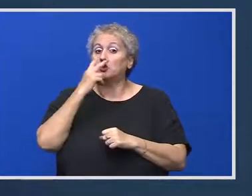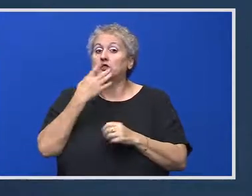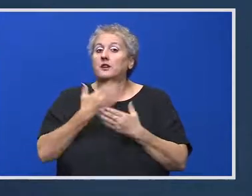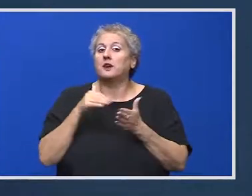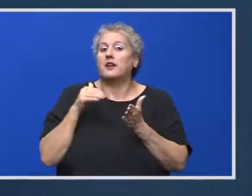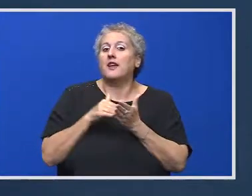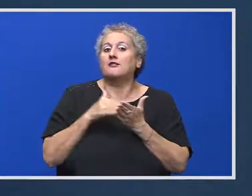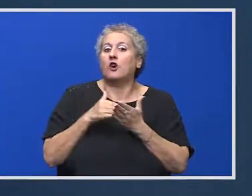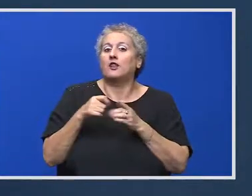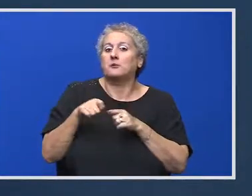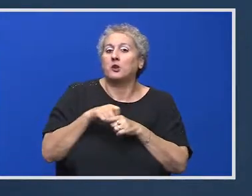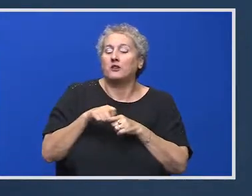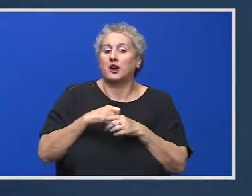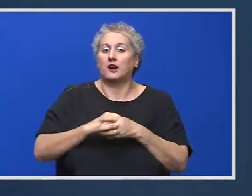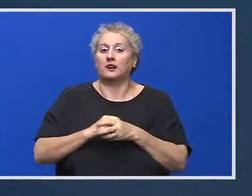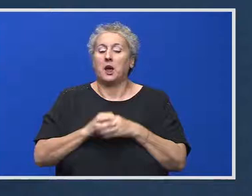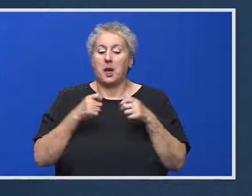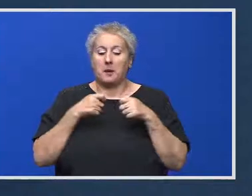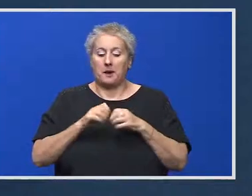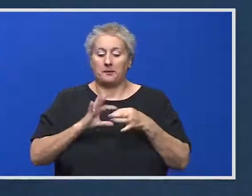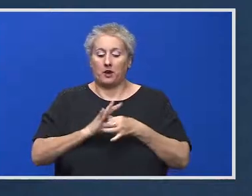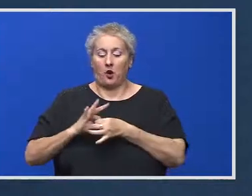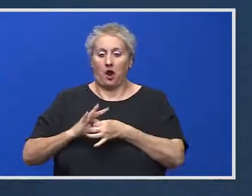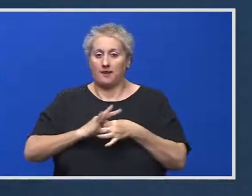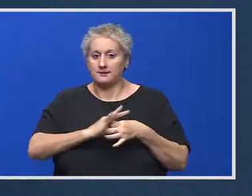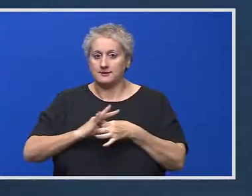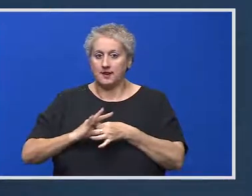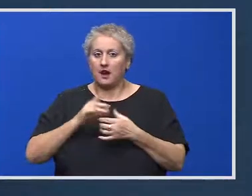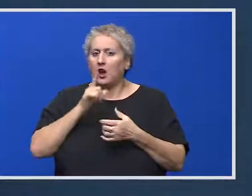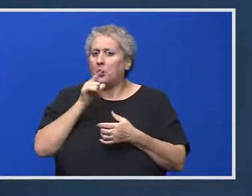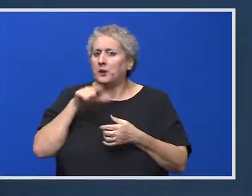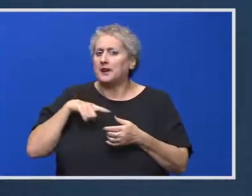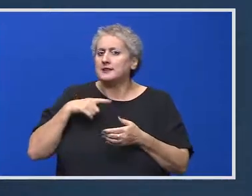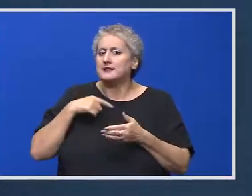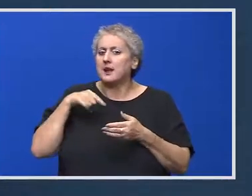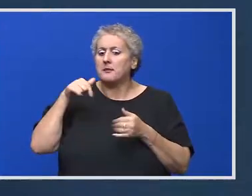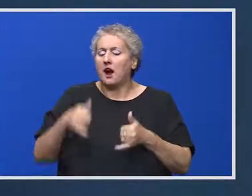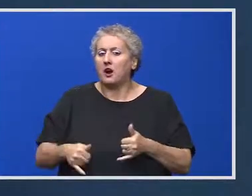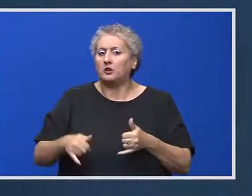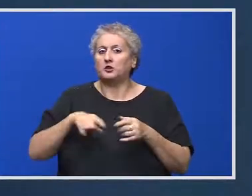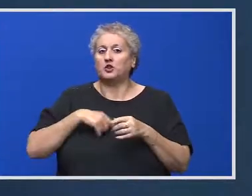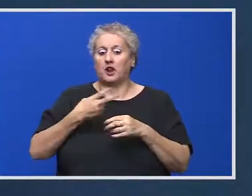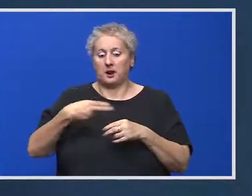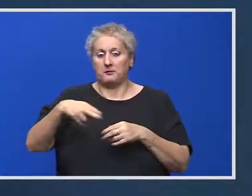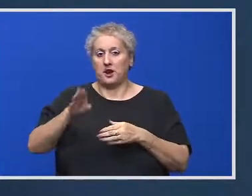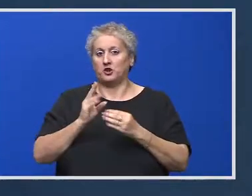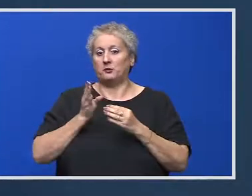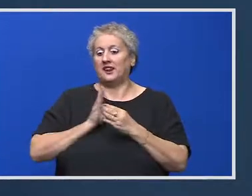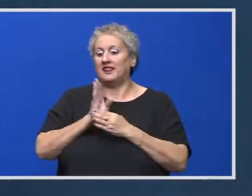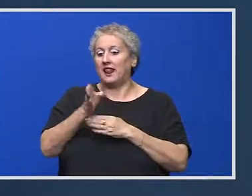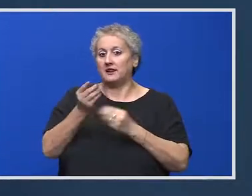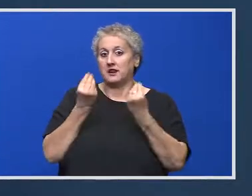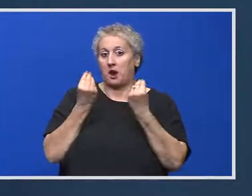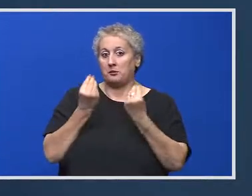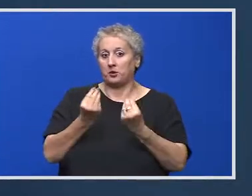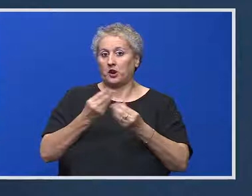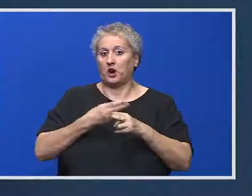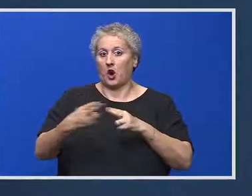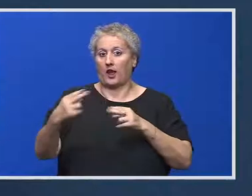este nevoie de responsabilitatea membrilor coaliției să vadă exact unde suntem și dacă mergem în direcția corectă.